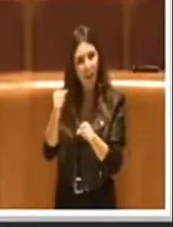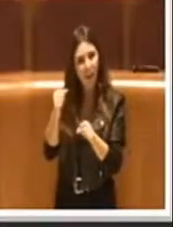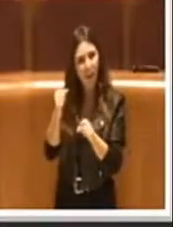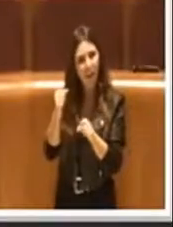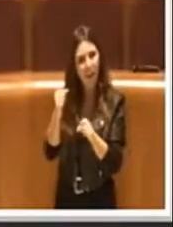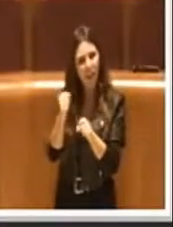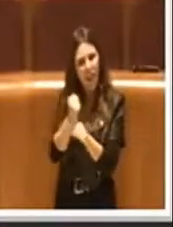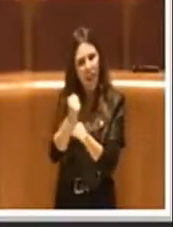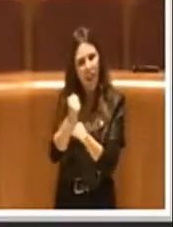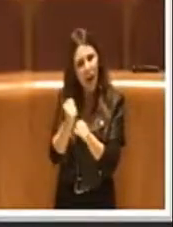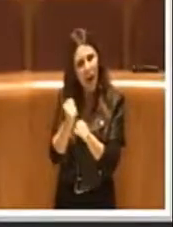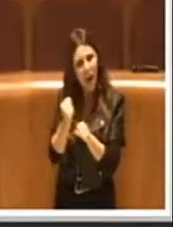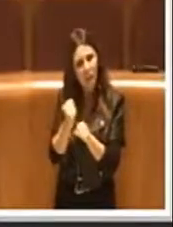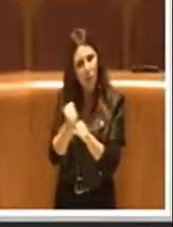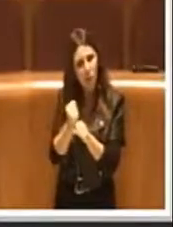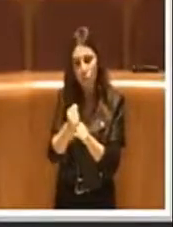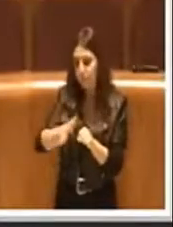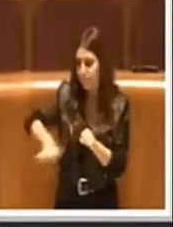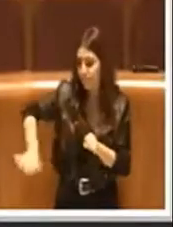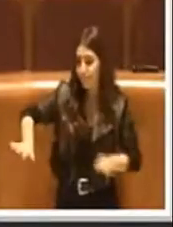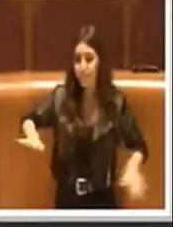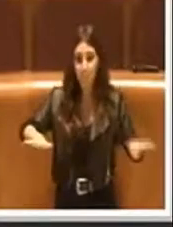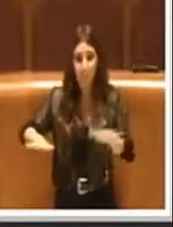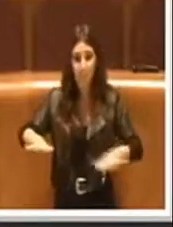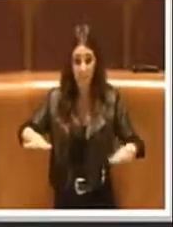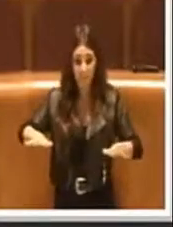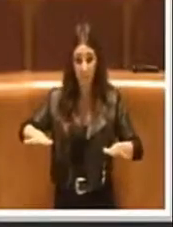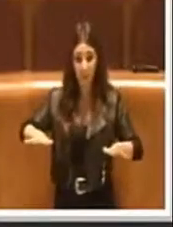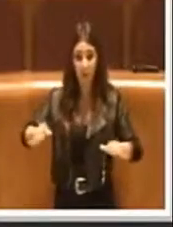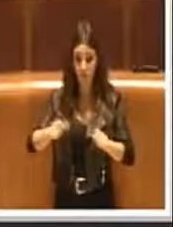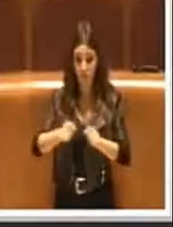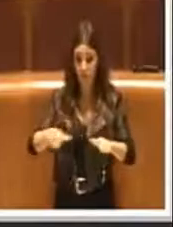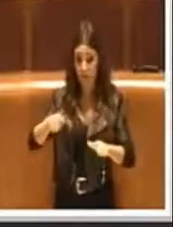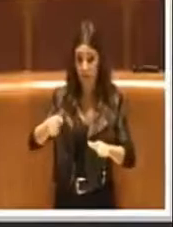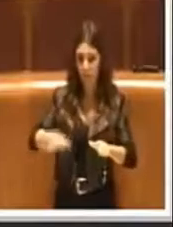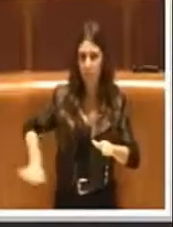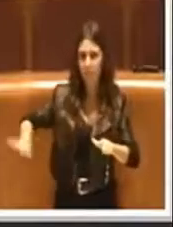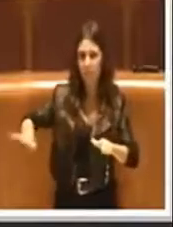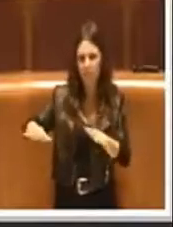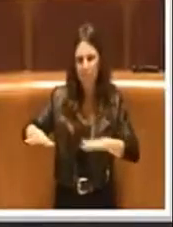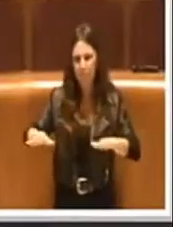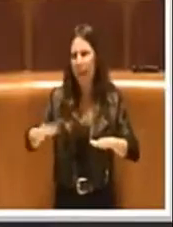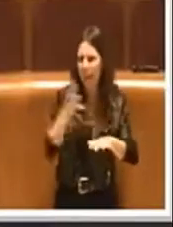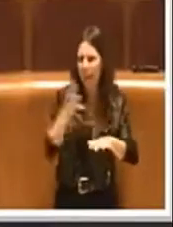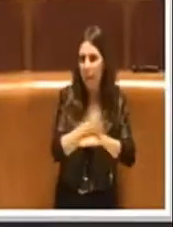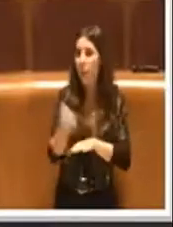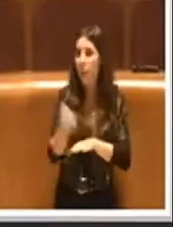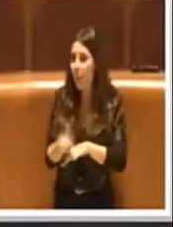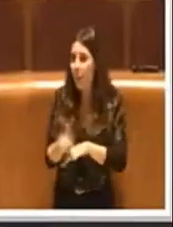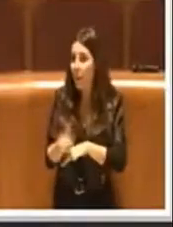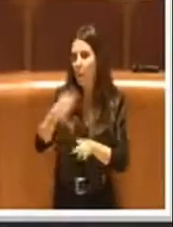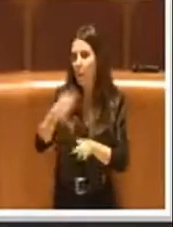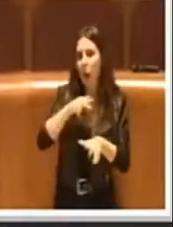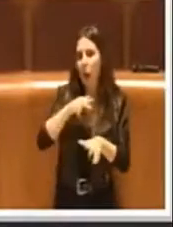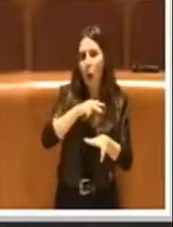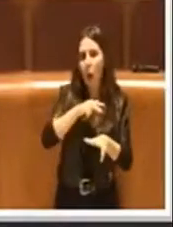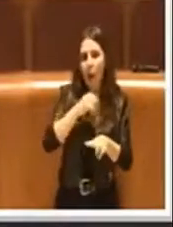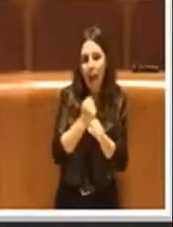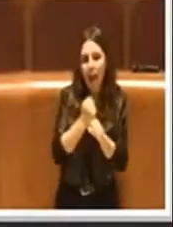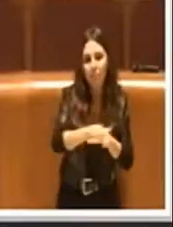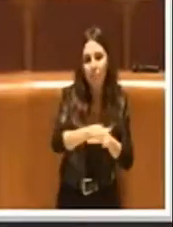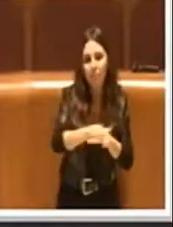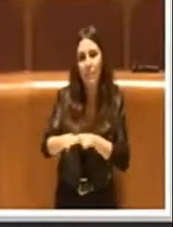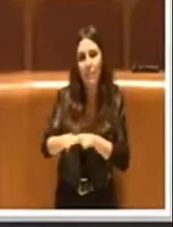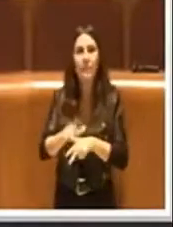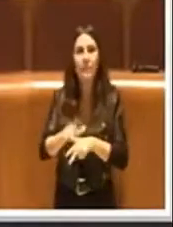periferie, anche tanti piccoli interventi, a questi si aggiungono dei municipi che vanno dai 30